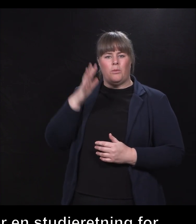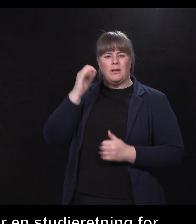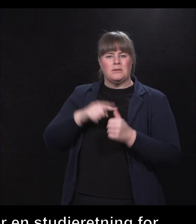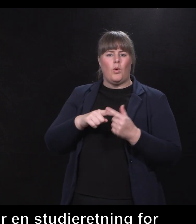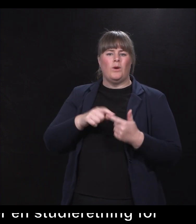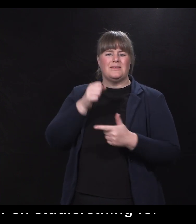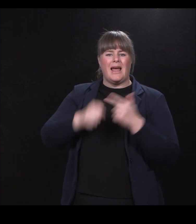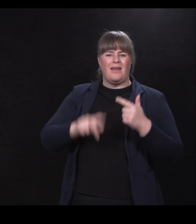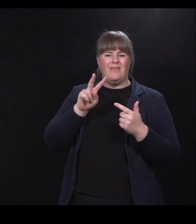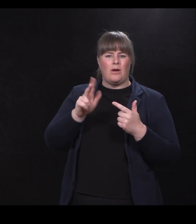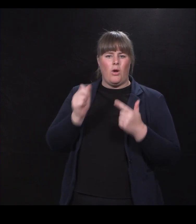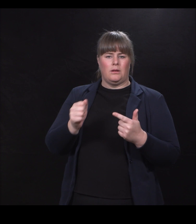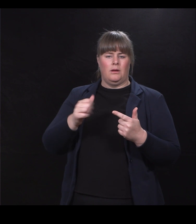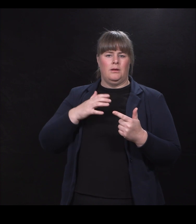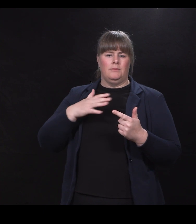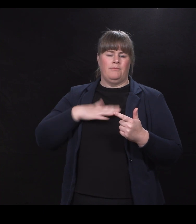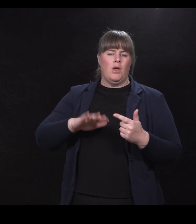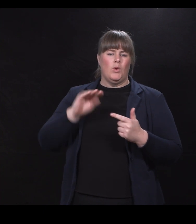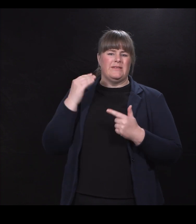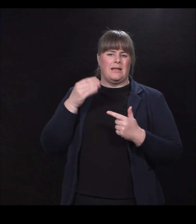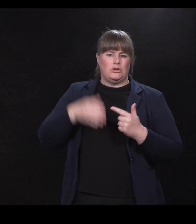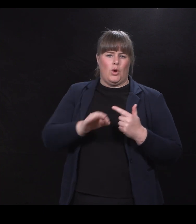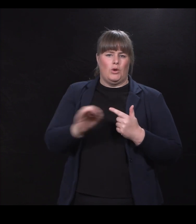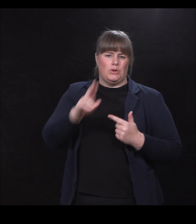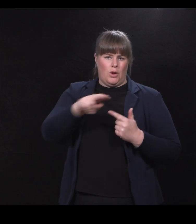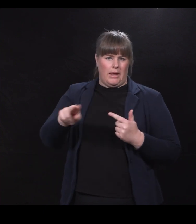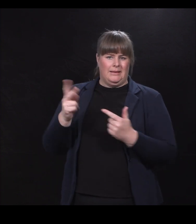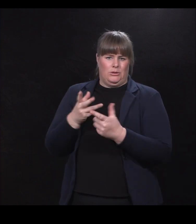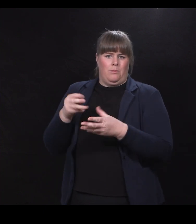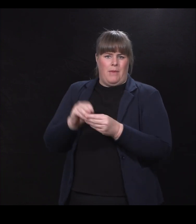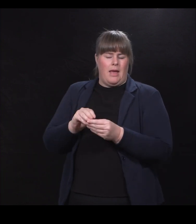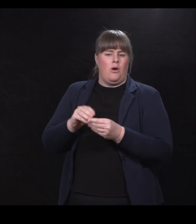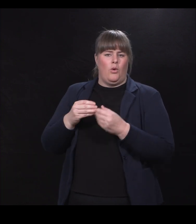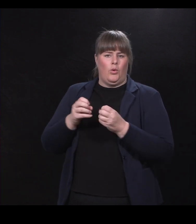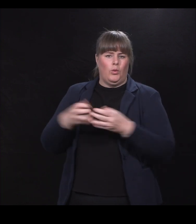Universitetet i Sør-Øst-Norge har vært med å utvikle utdanningen og kommer hit.